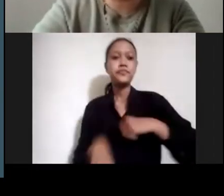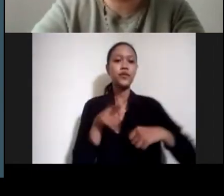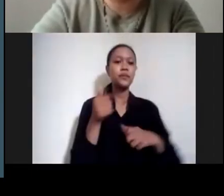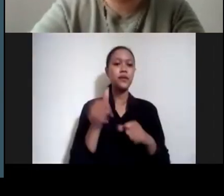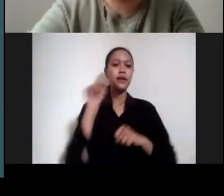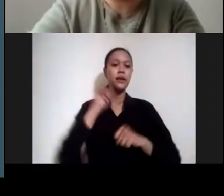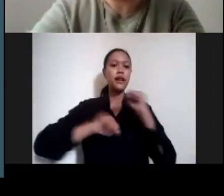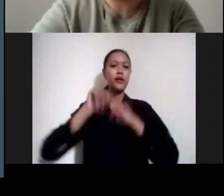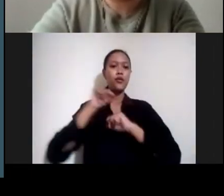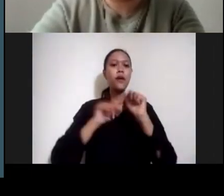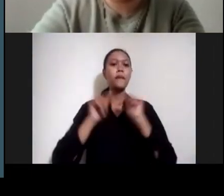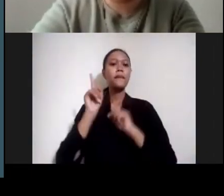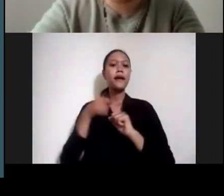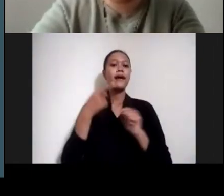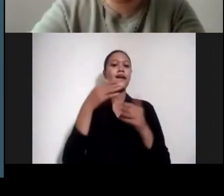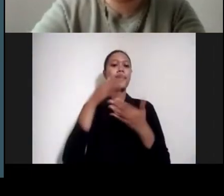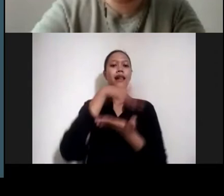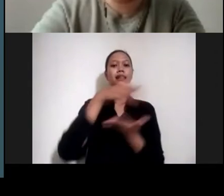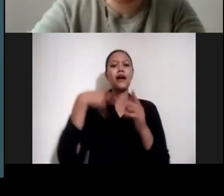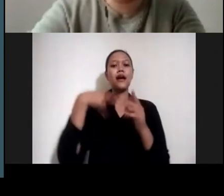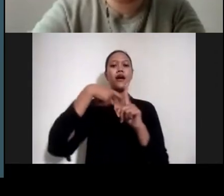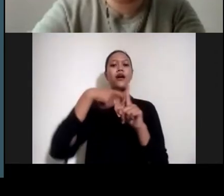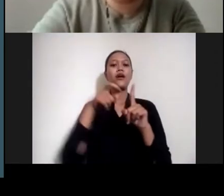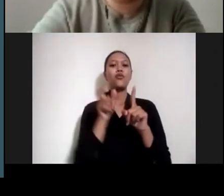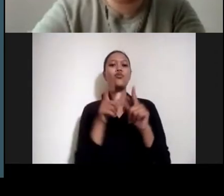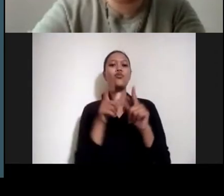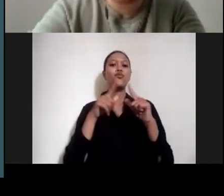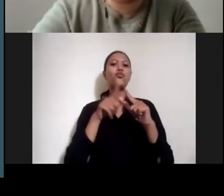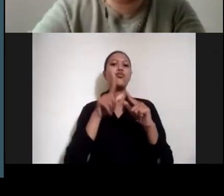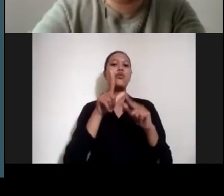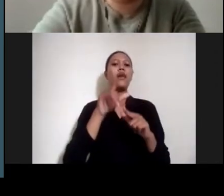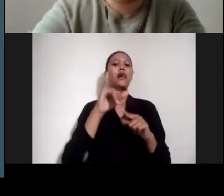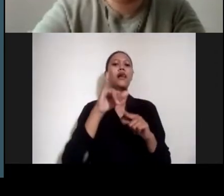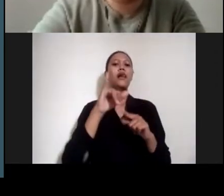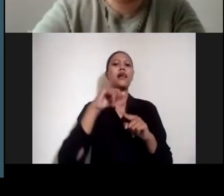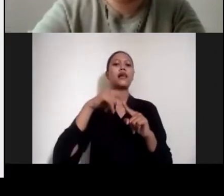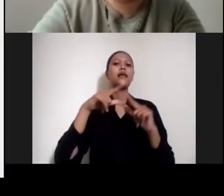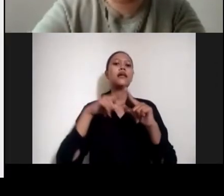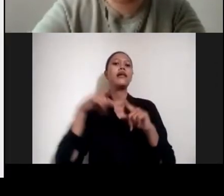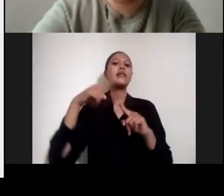kualitatif. Kemudian pertanyaan lainnya adalah,